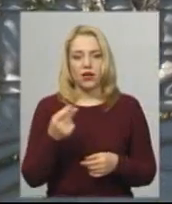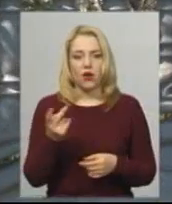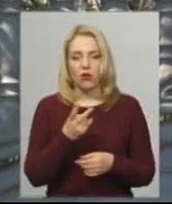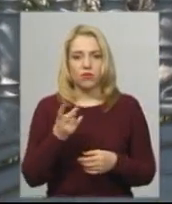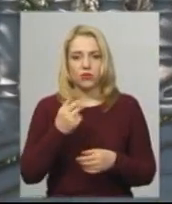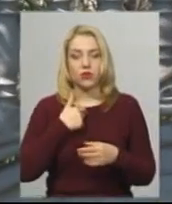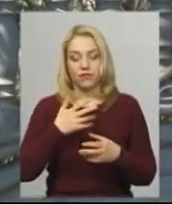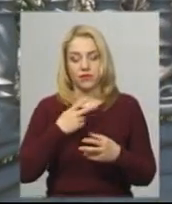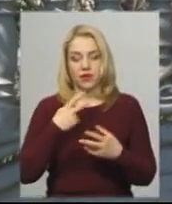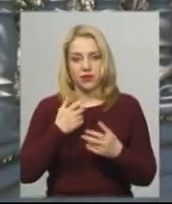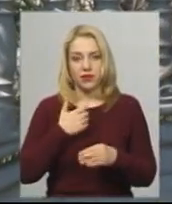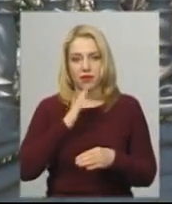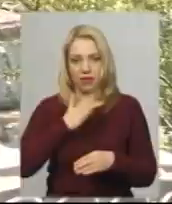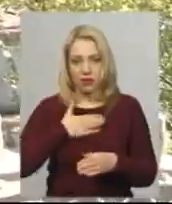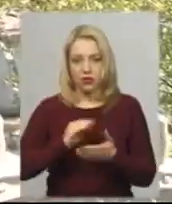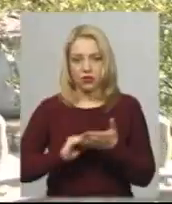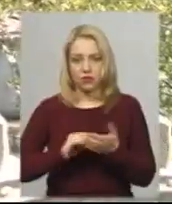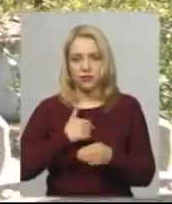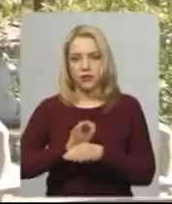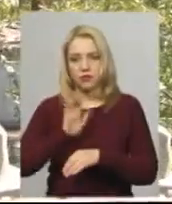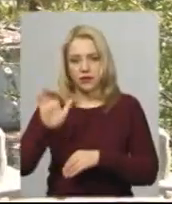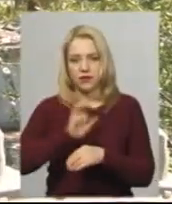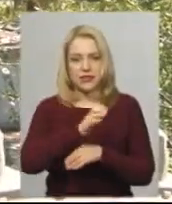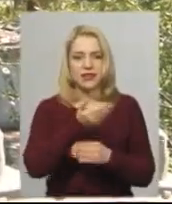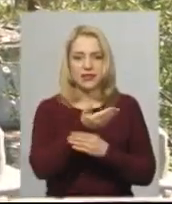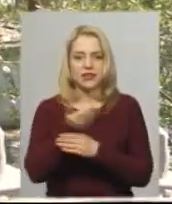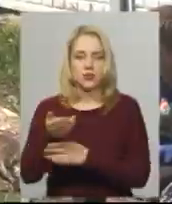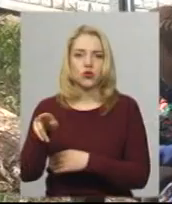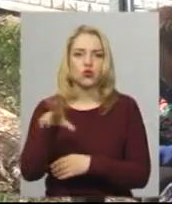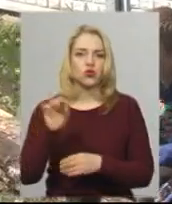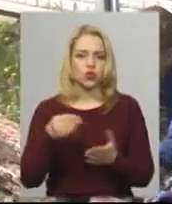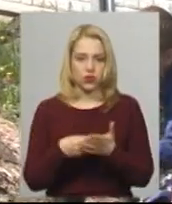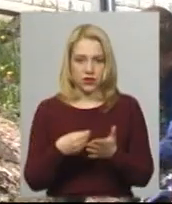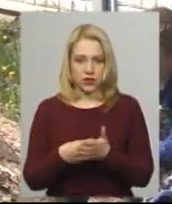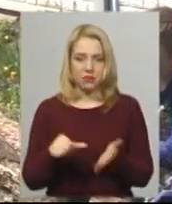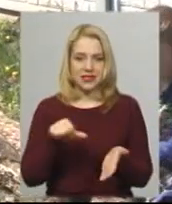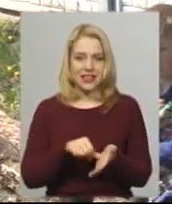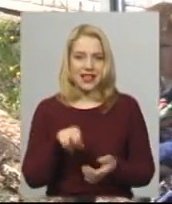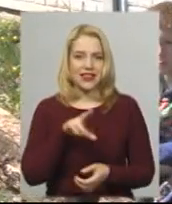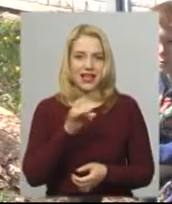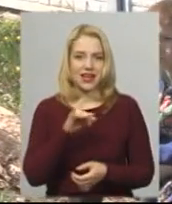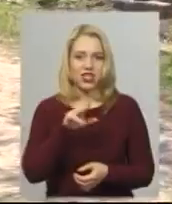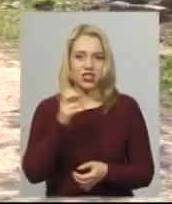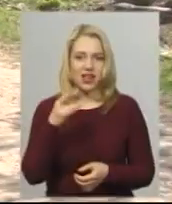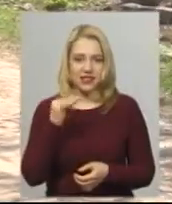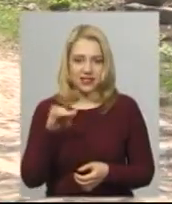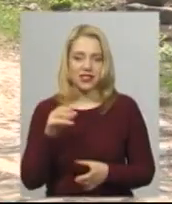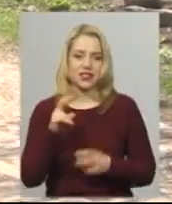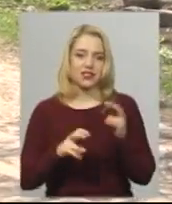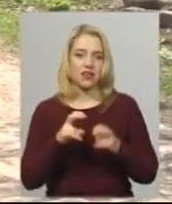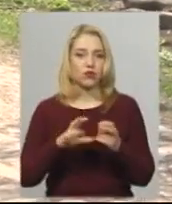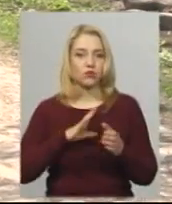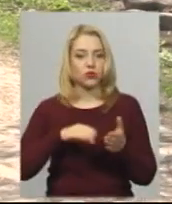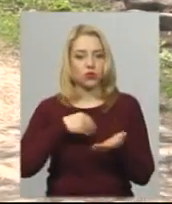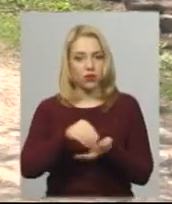інформаційні запити, щоб ті пояснили ситуацію щодо закупівельних цін. Представник Держнянського молокозаводу Володимир Колодій каже, купляли молоко за 5 гривень за літр,